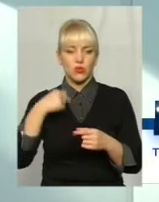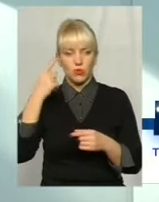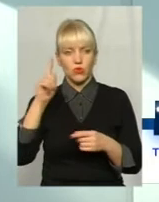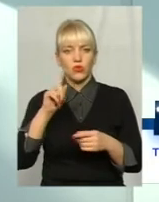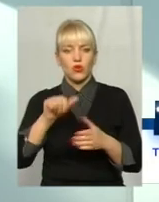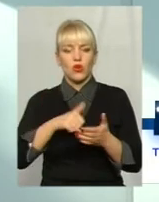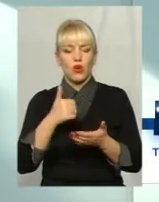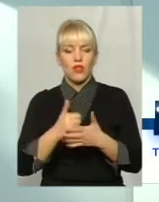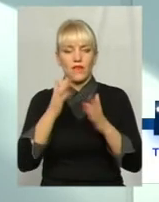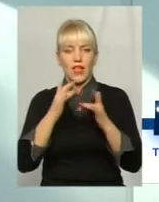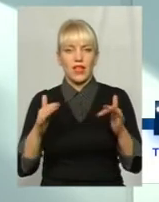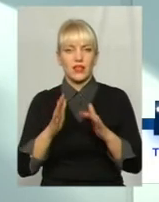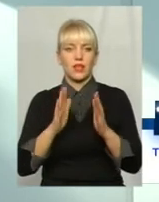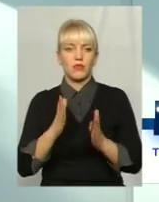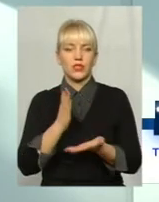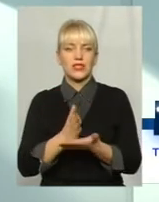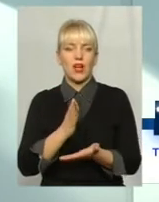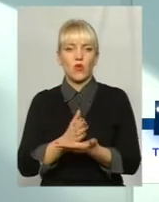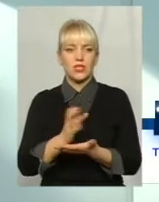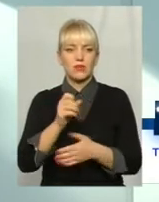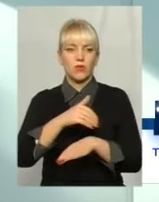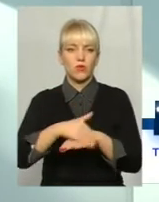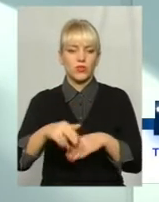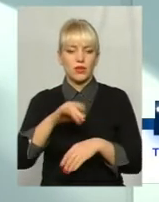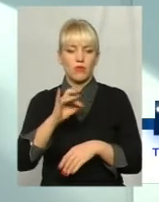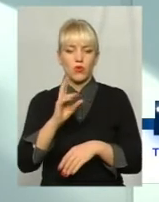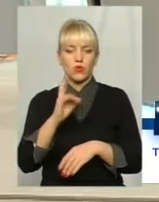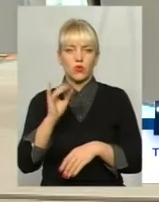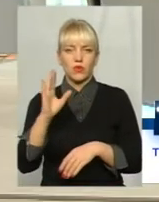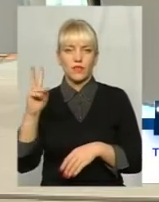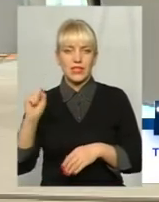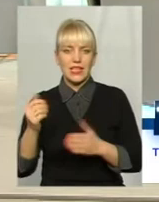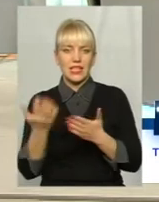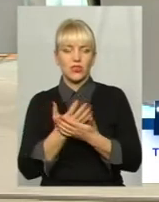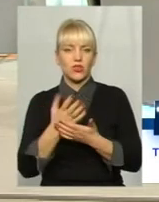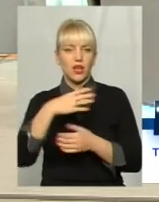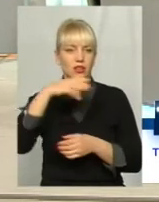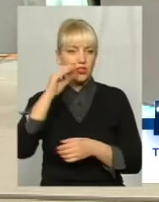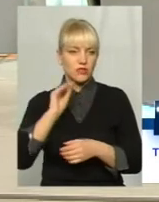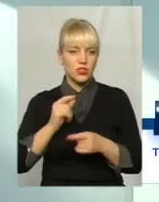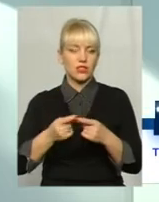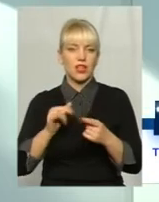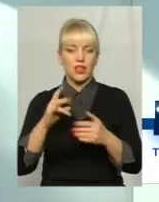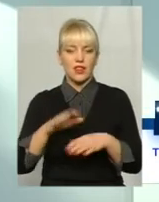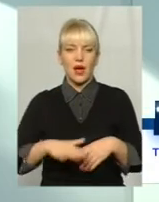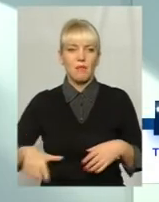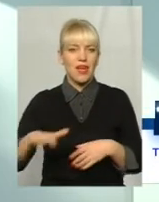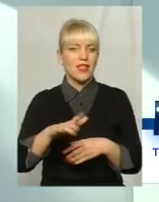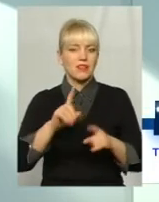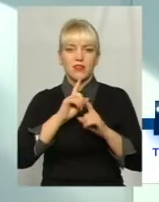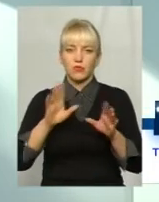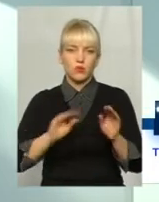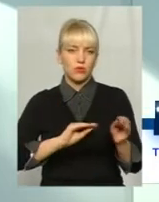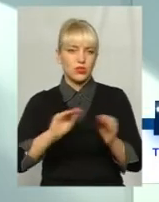ялинка буде знаходитись на вулиці Проскурівській біля кінотеатру Вінній Шевченка. Ми вже тут на Майдані не будемо ставити